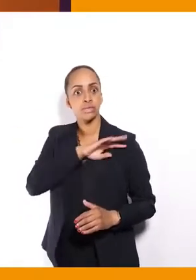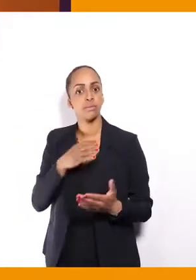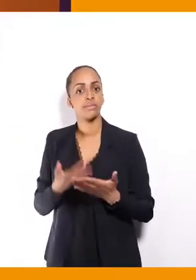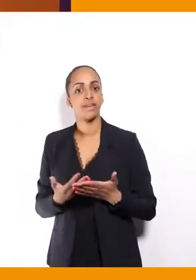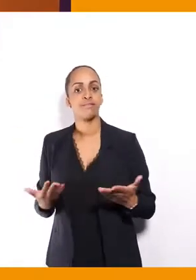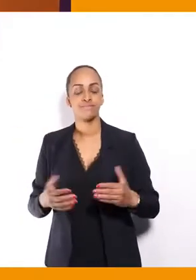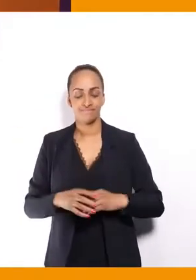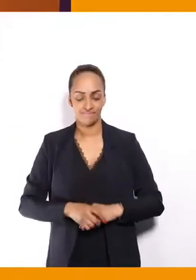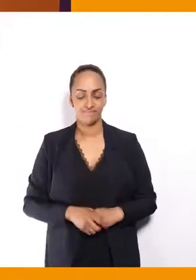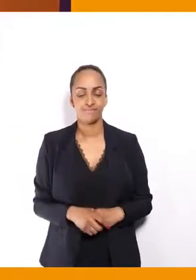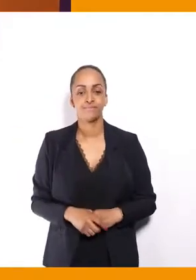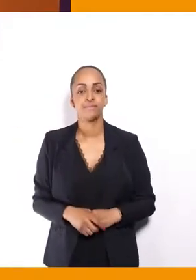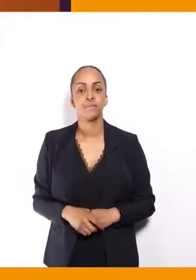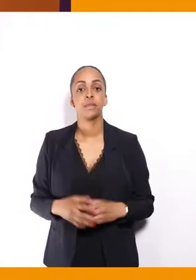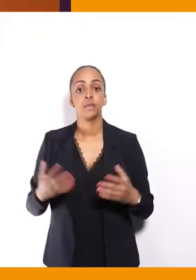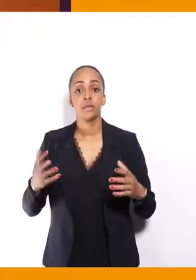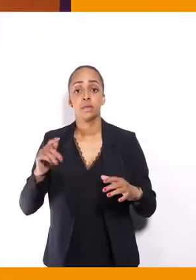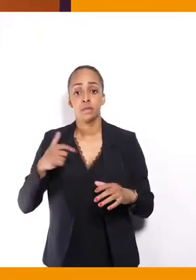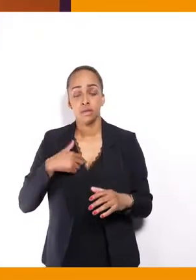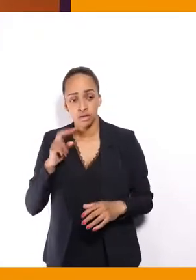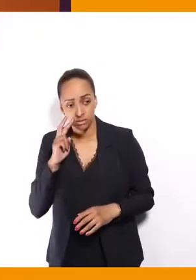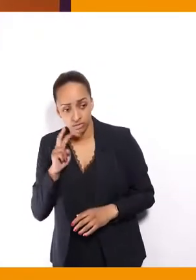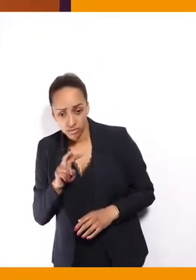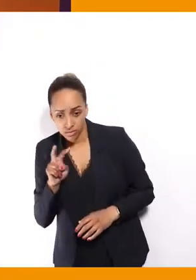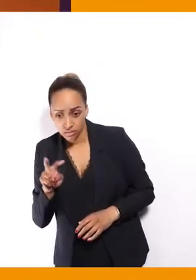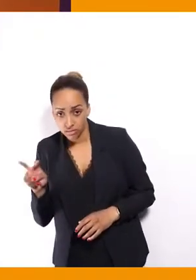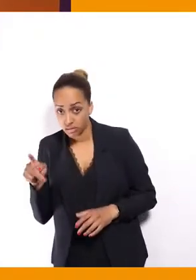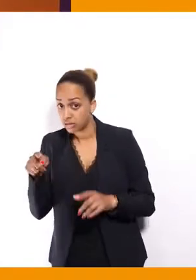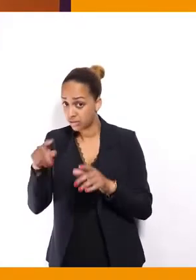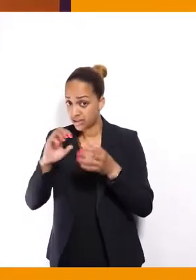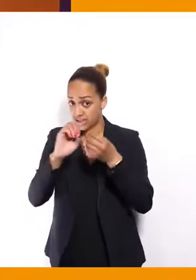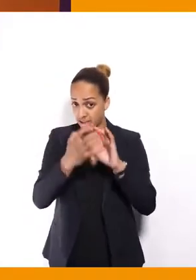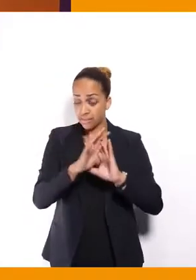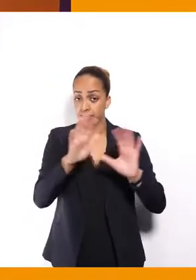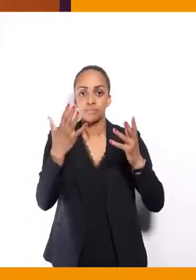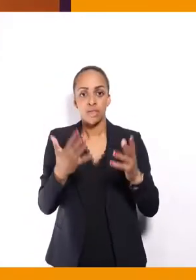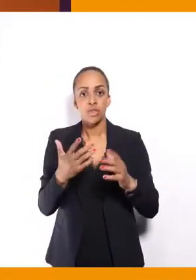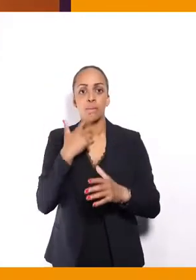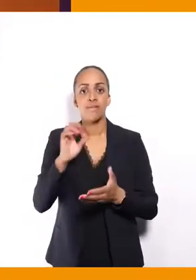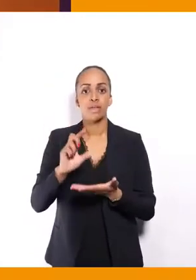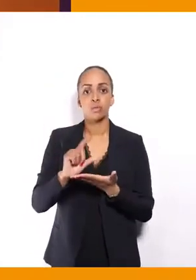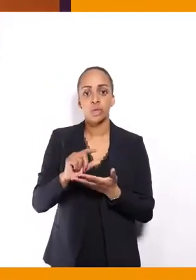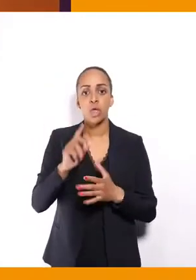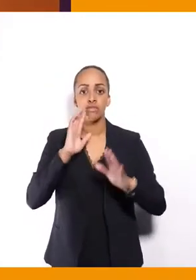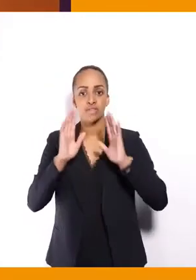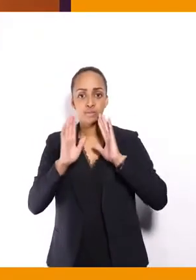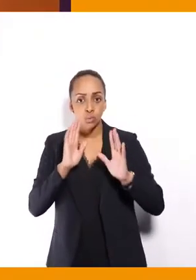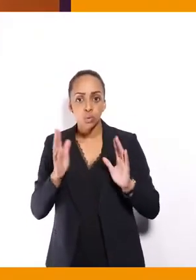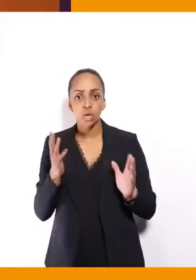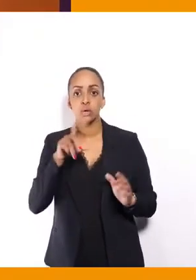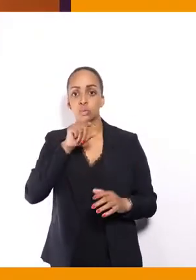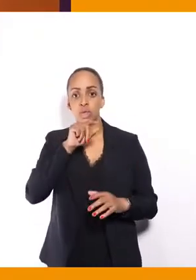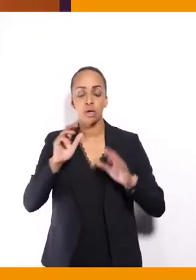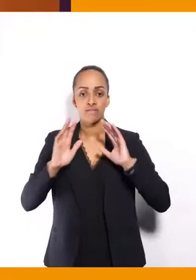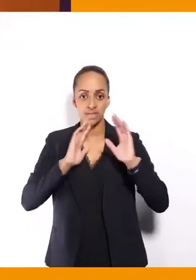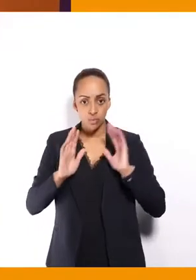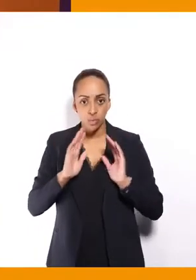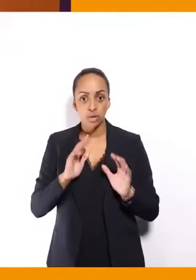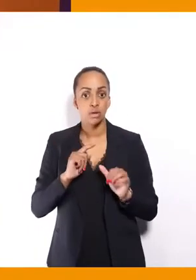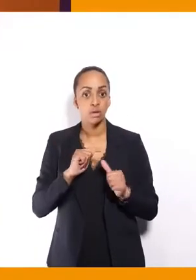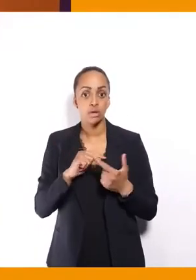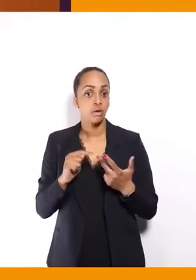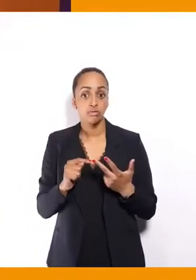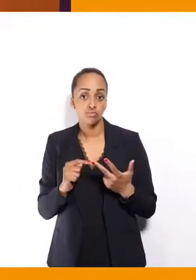regardons ce que les candidats font sur les réseaux sociaux, en Twitter, Facebook, pour démarrer, et les autres ensuite, pour que